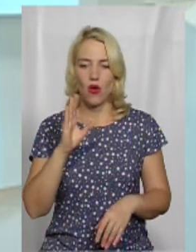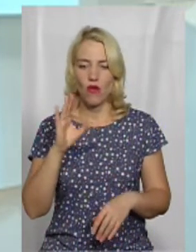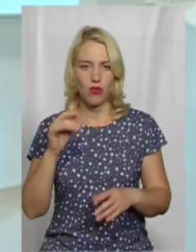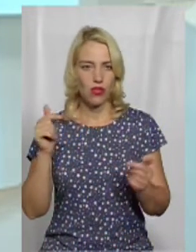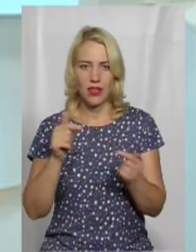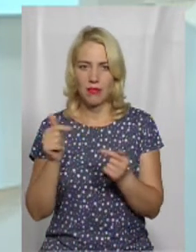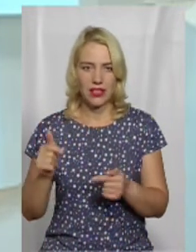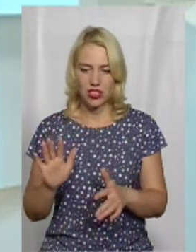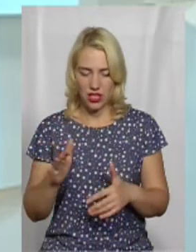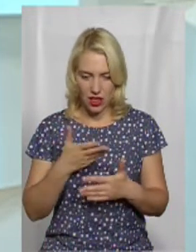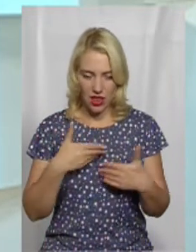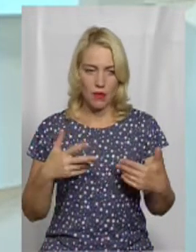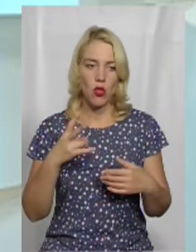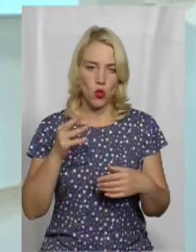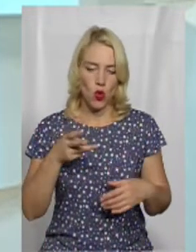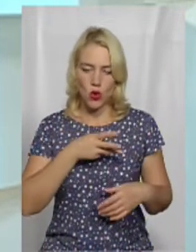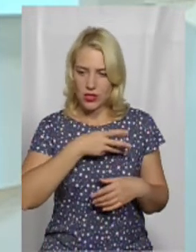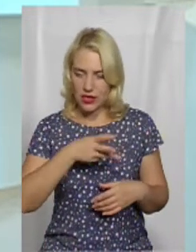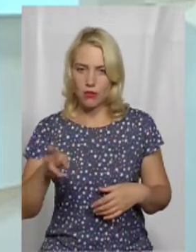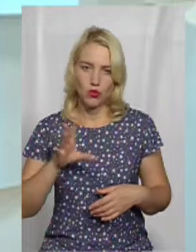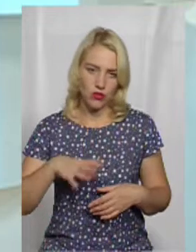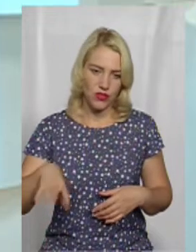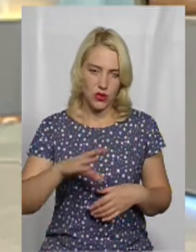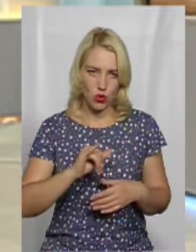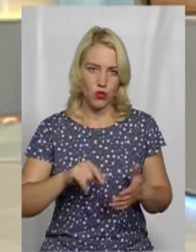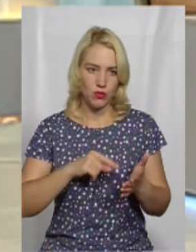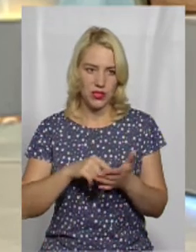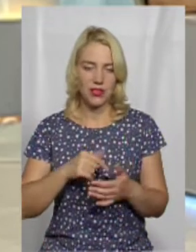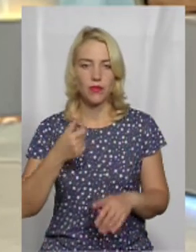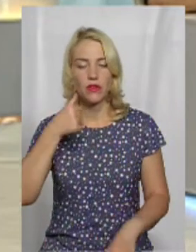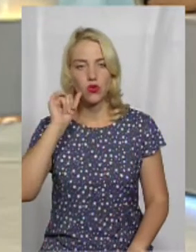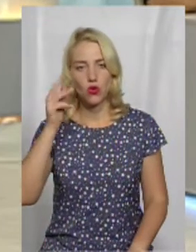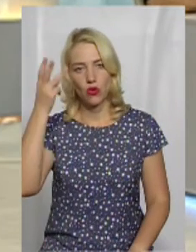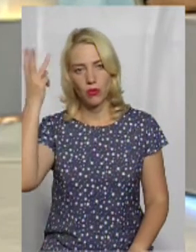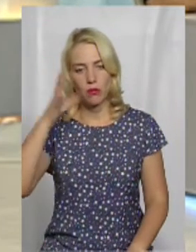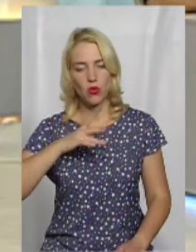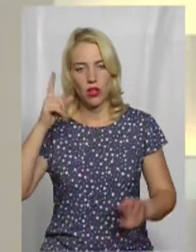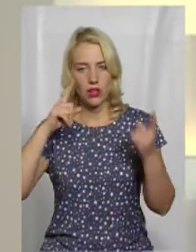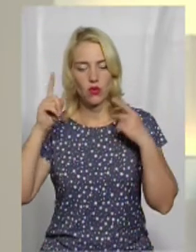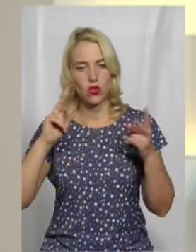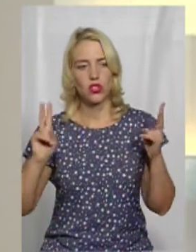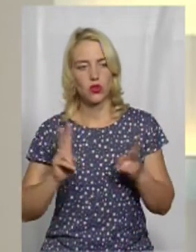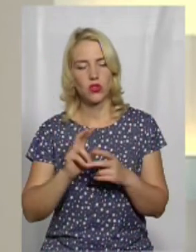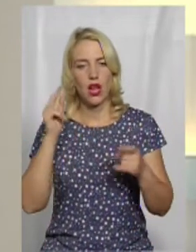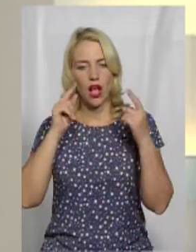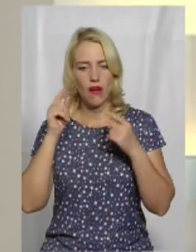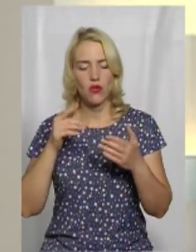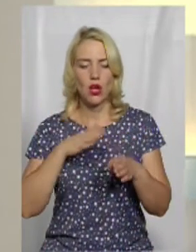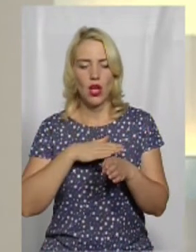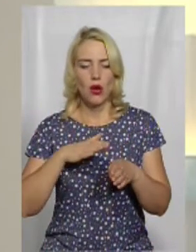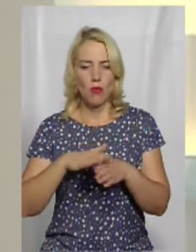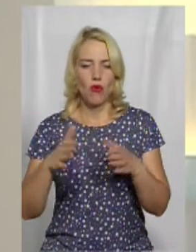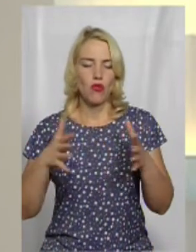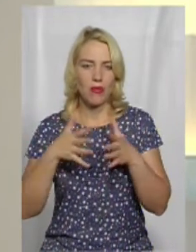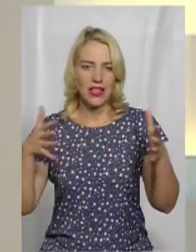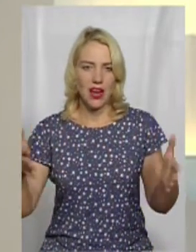Але в цілому здебільшого місто буде задіяне. Вчора у Хмельницькому пройшла творча зустріч авторів повнометражного фільму